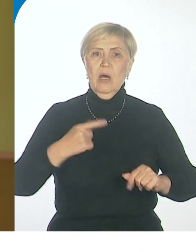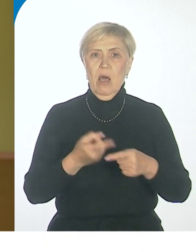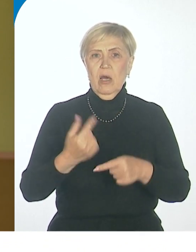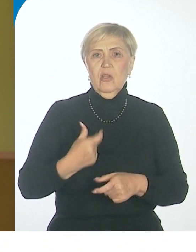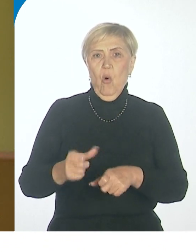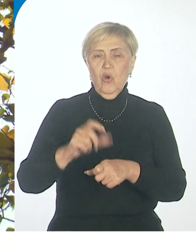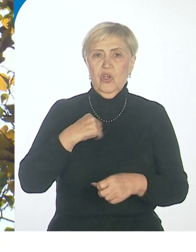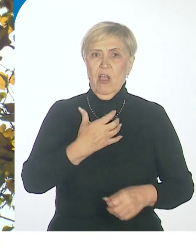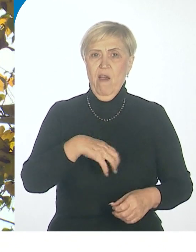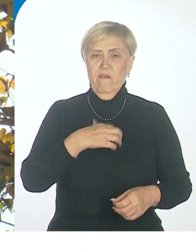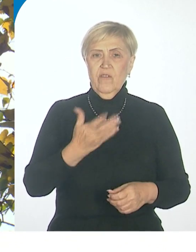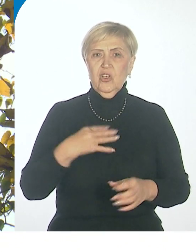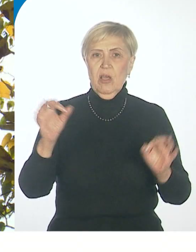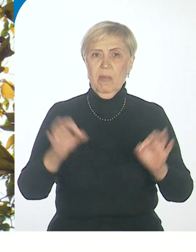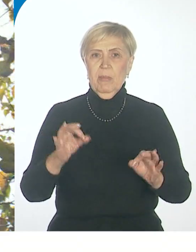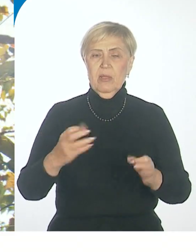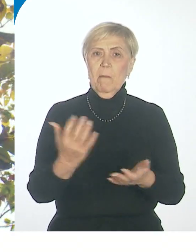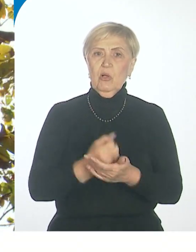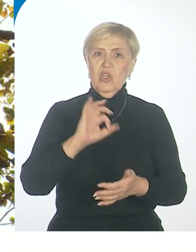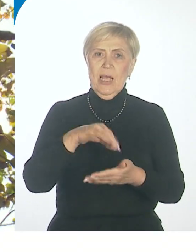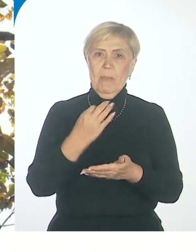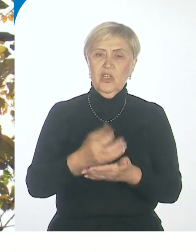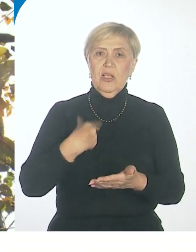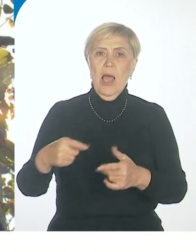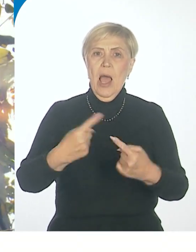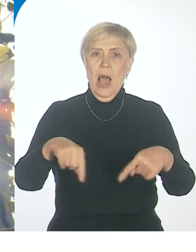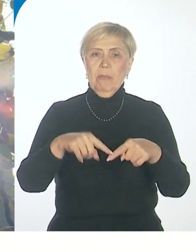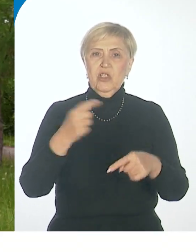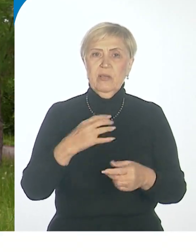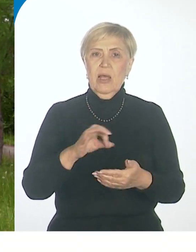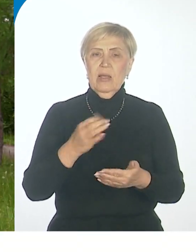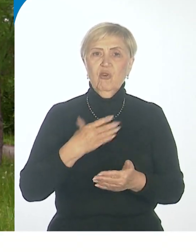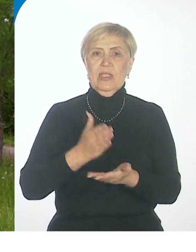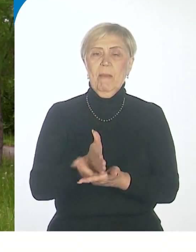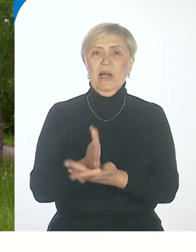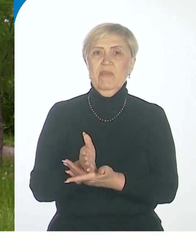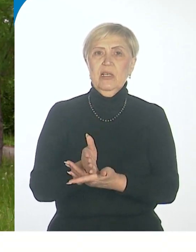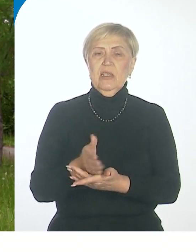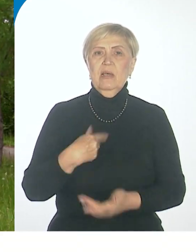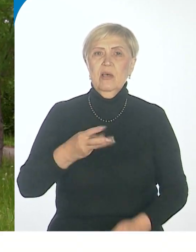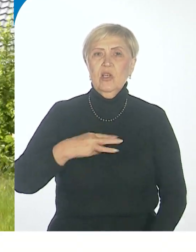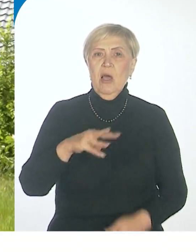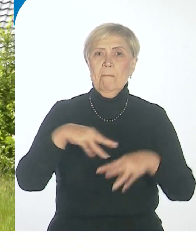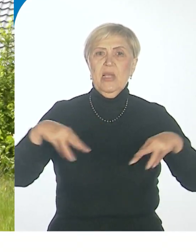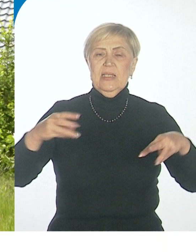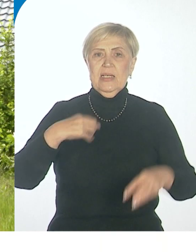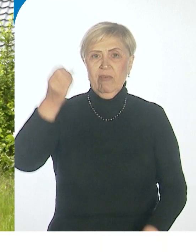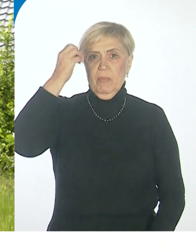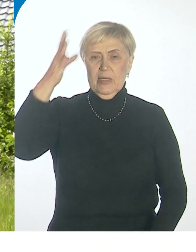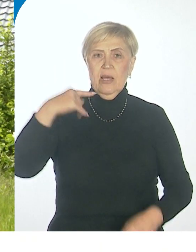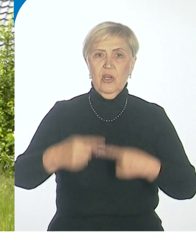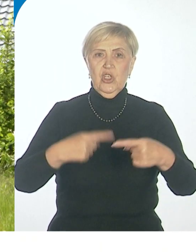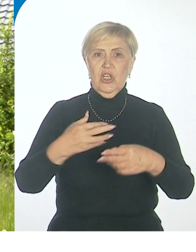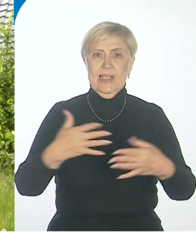элемент социализации. Получив обращение, общественники направились в Министерство образования. Там пошли навстречу. И уже через несколько